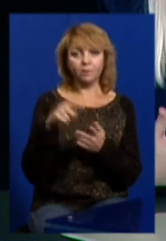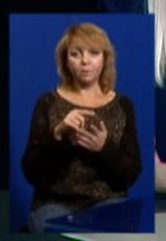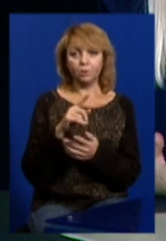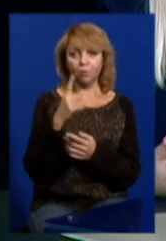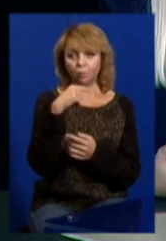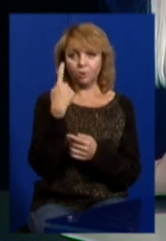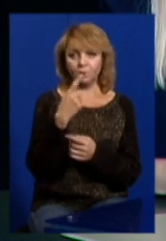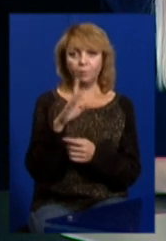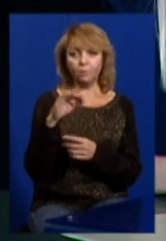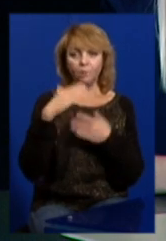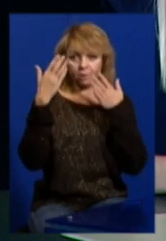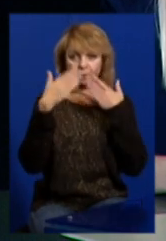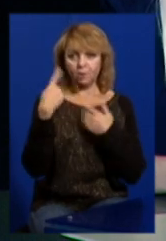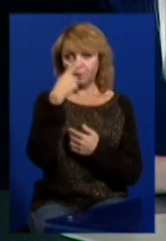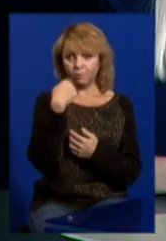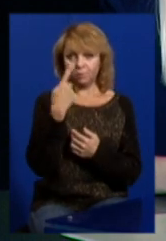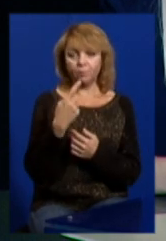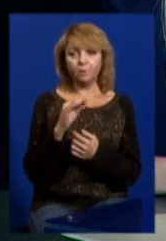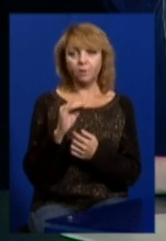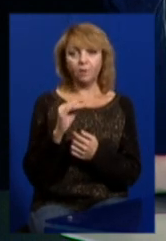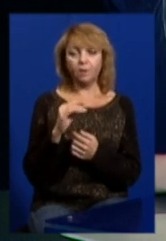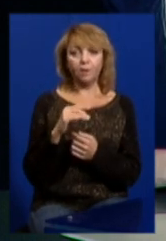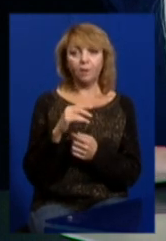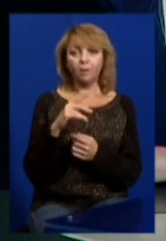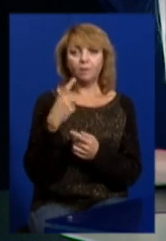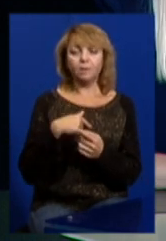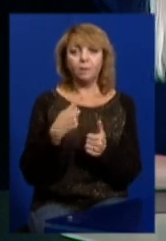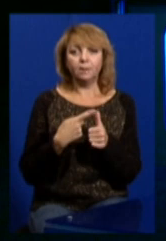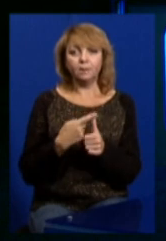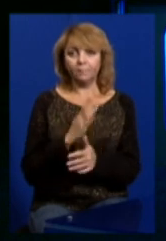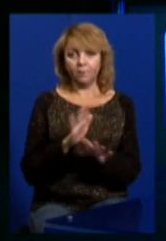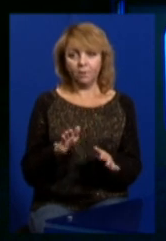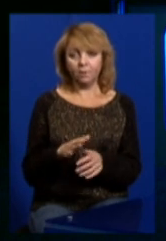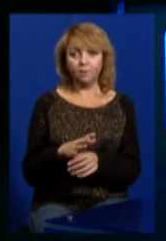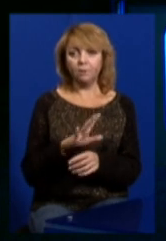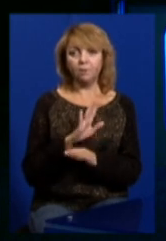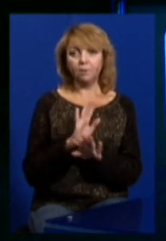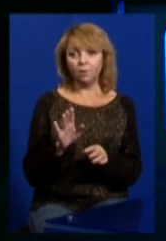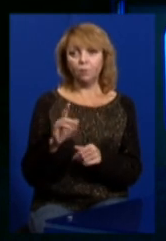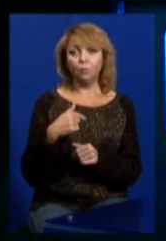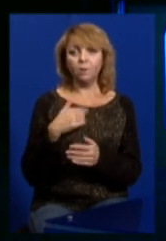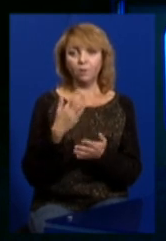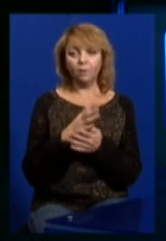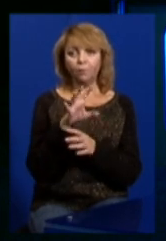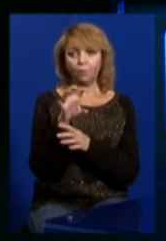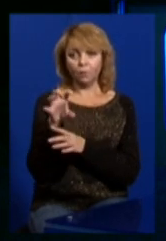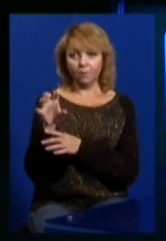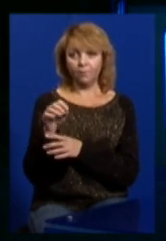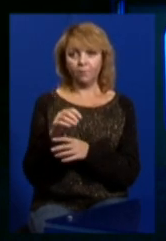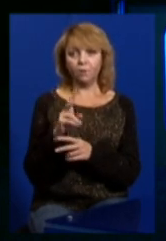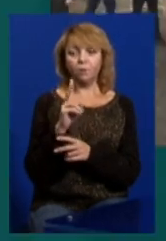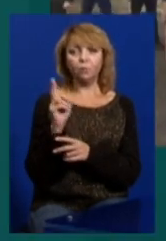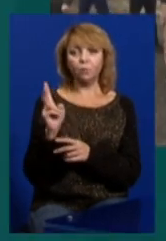закритими обличчями, не представилися, я так розумію. Я їх не бачив. Ні, у мене є фотографія,